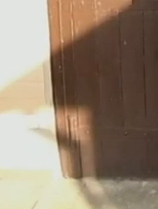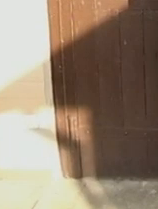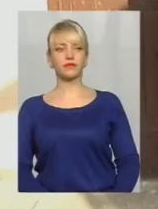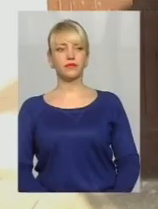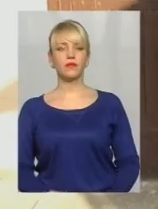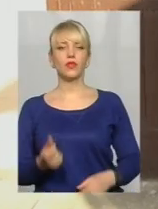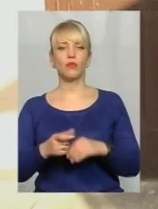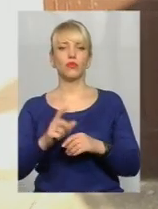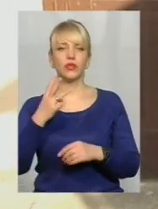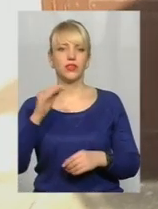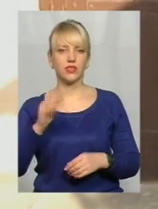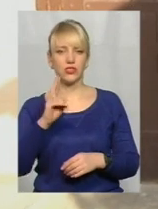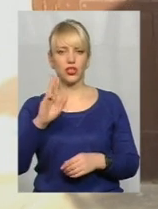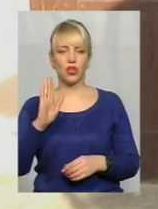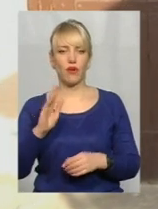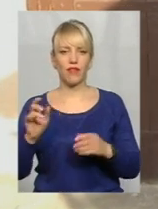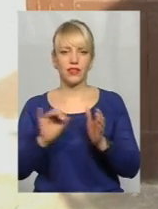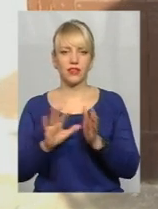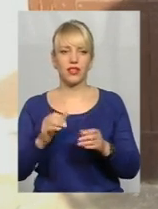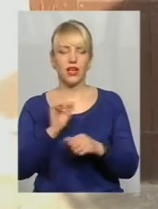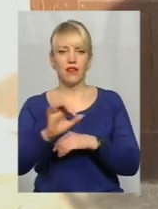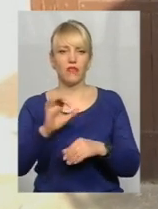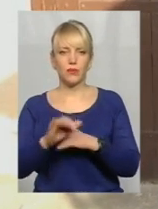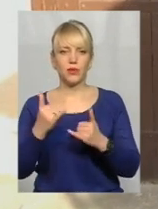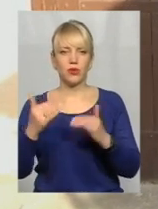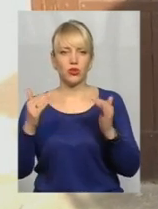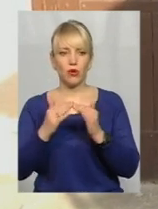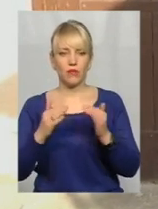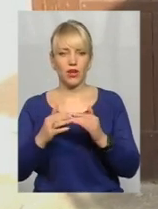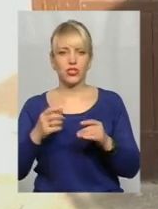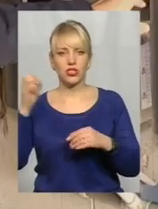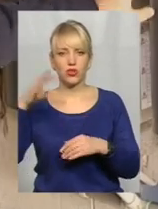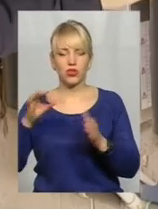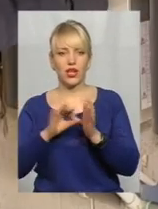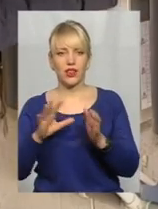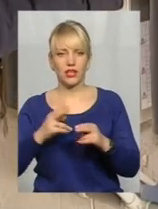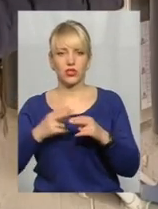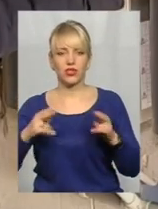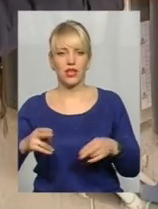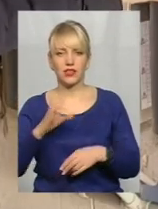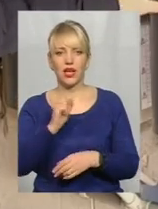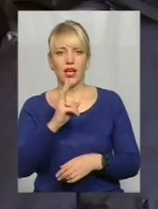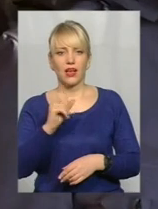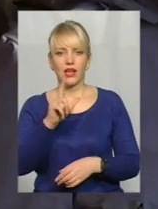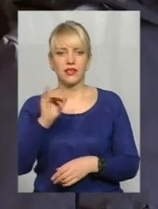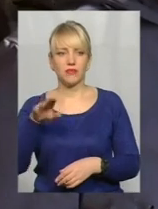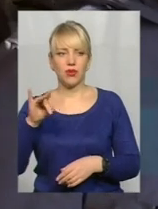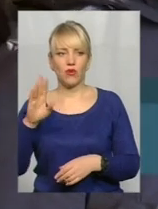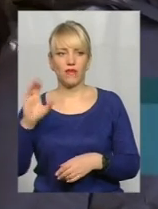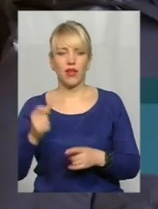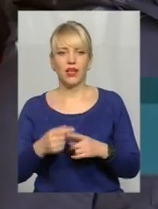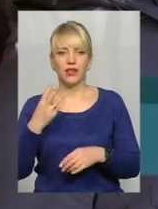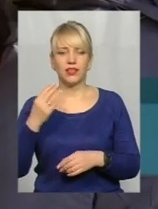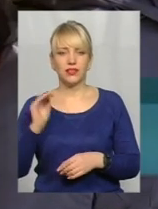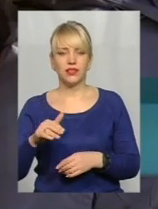Понад три тисячі кіловат енергії виробила на тепер домашній сонячний станції підприємці зі Славути Анатолія Казімірова. Три тисячі